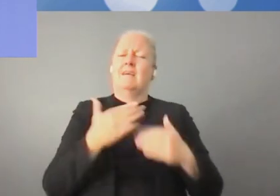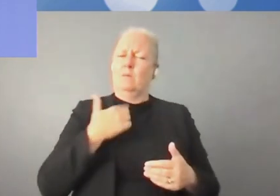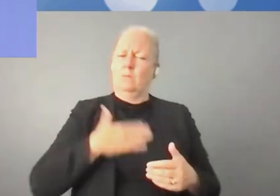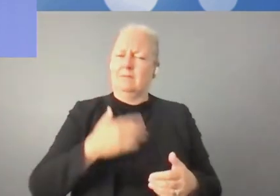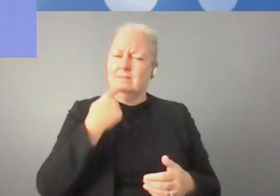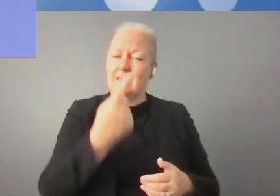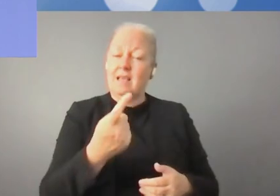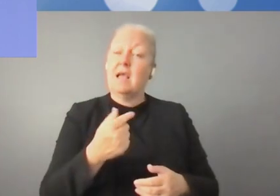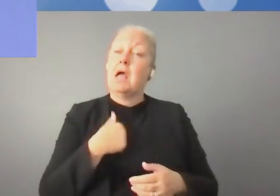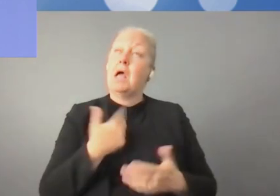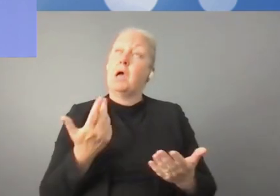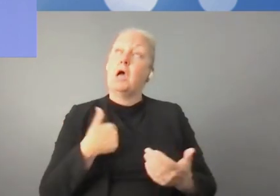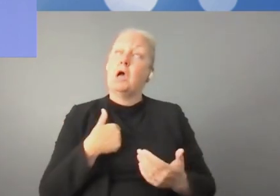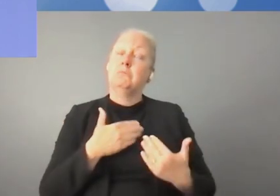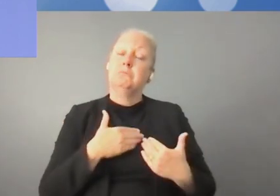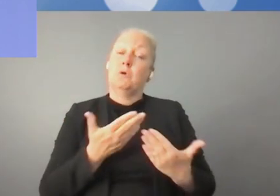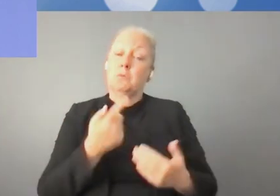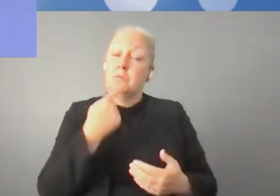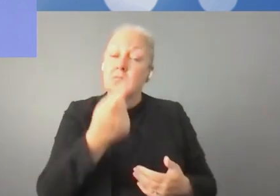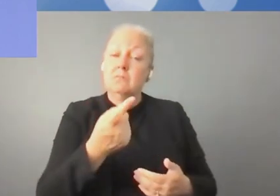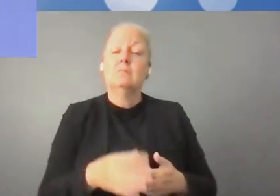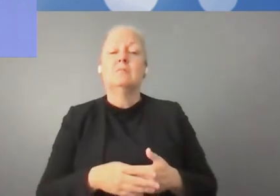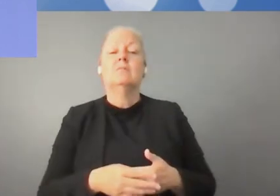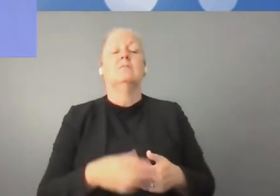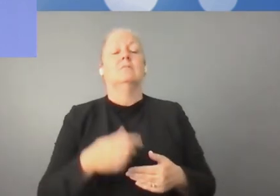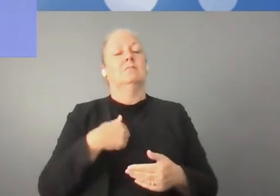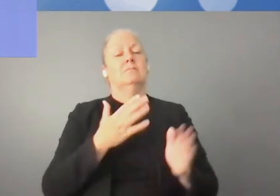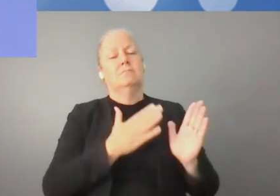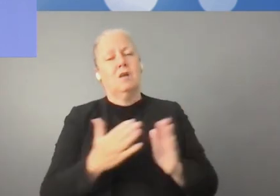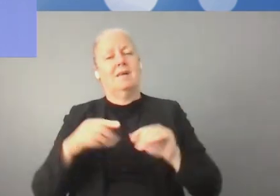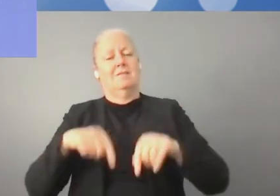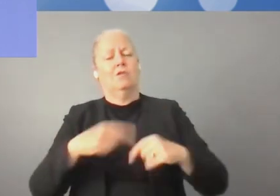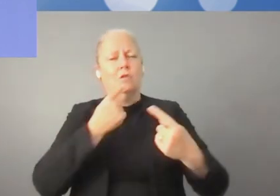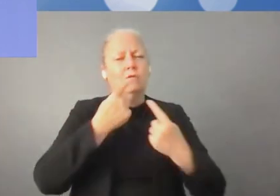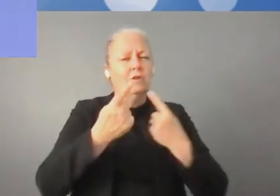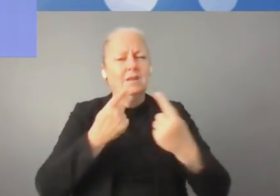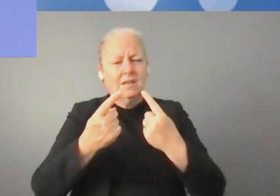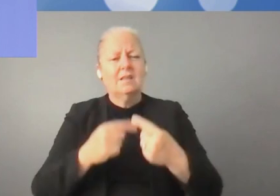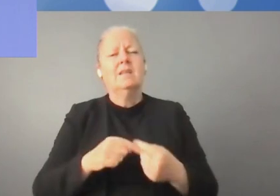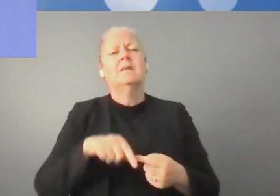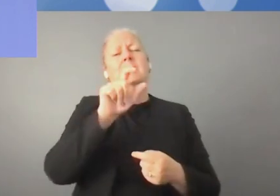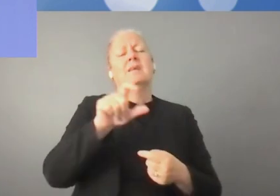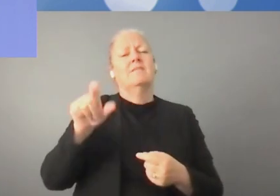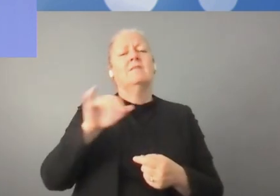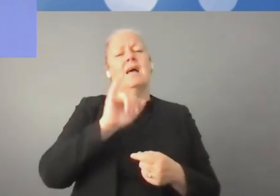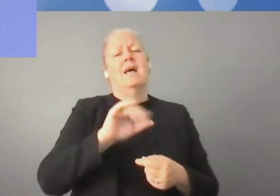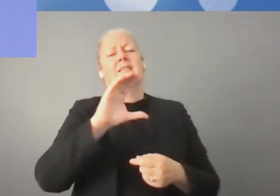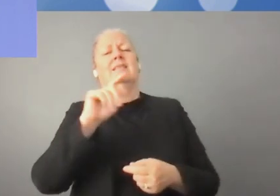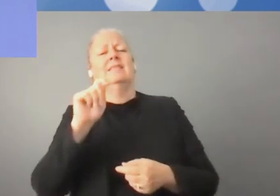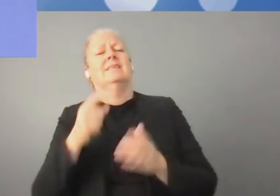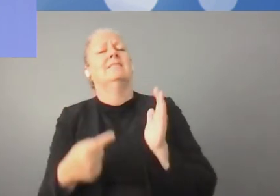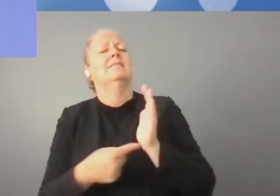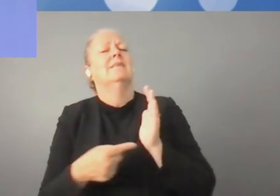sous la tutelle des autorités publiques. En ce qui concerne le financement,